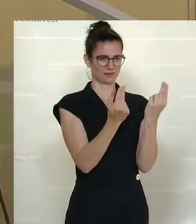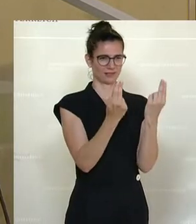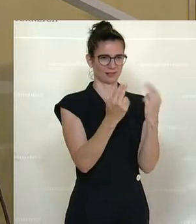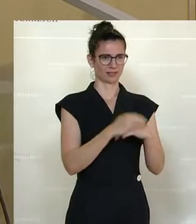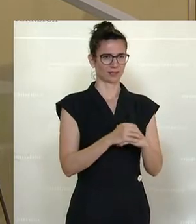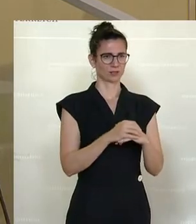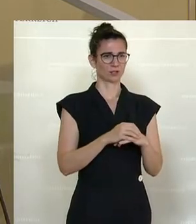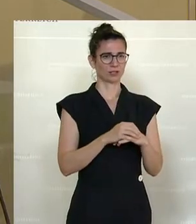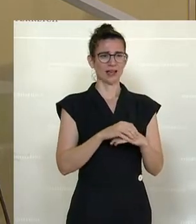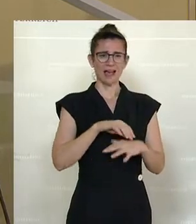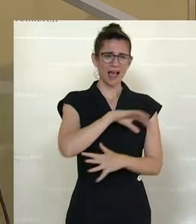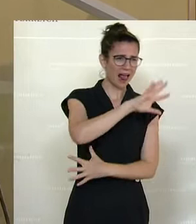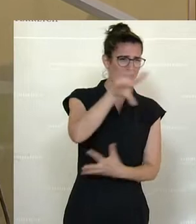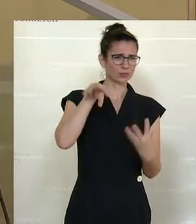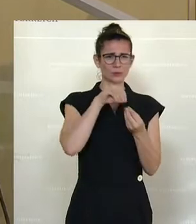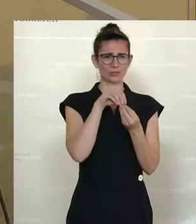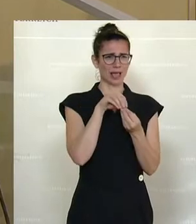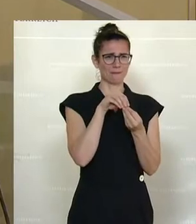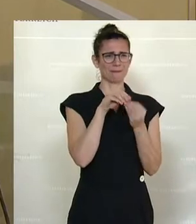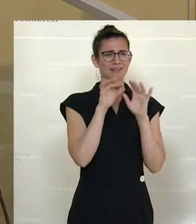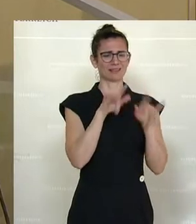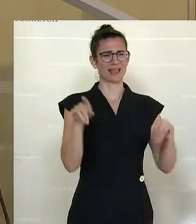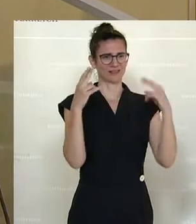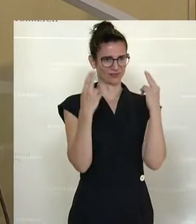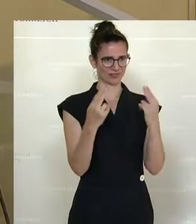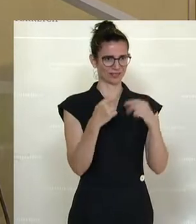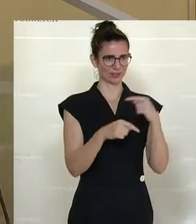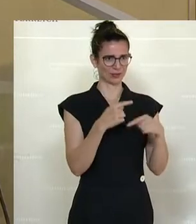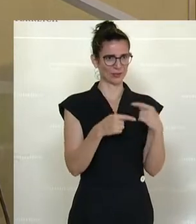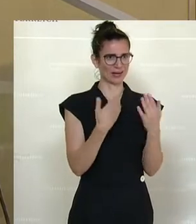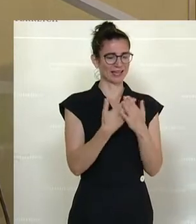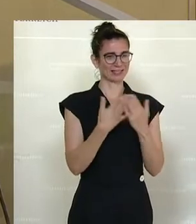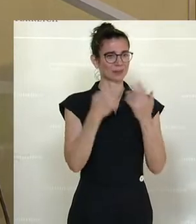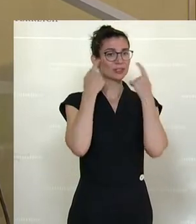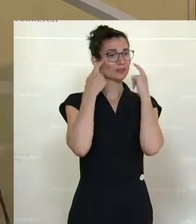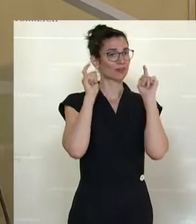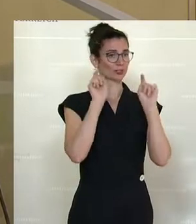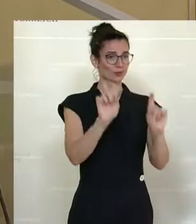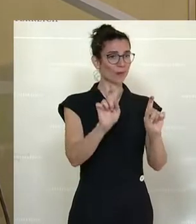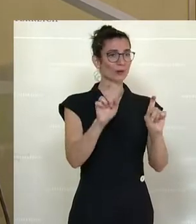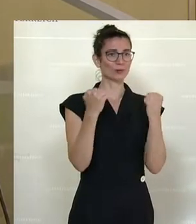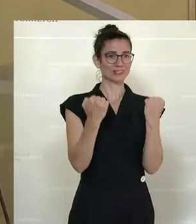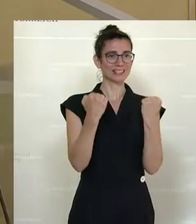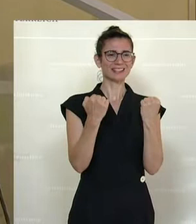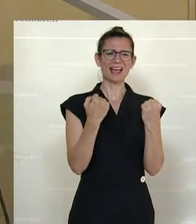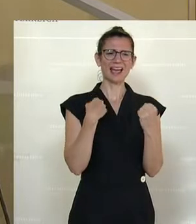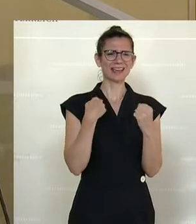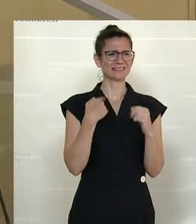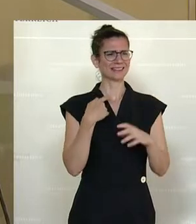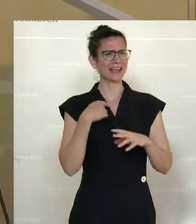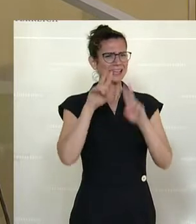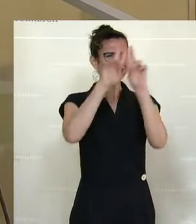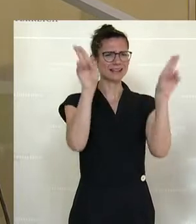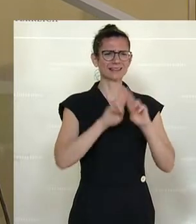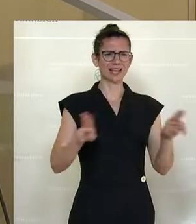zusammen wird eine wichtige Rolle spielen, um auch weiterhin Versorgungssicherheit im internationalen Spitzenfeld anbieten zu können.